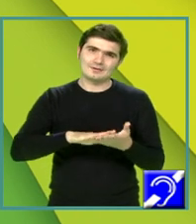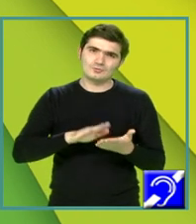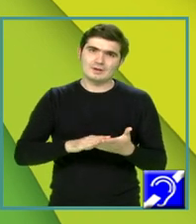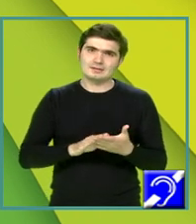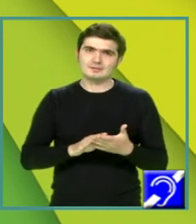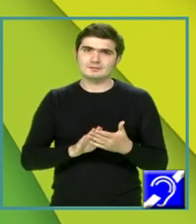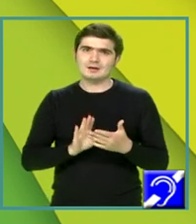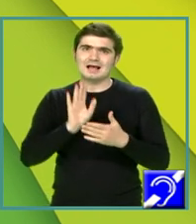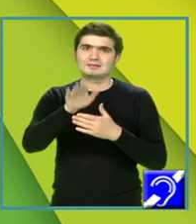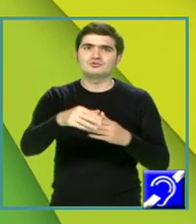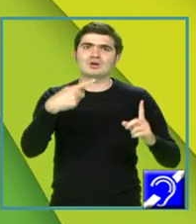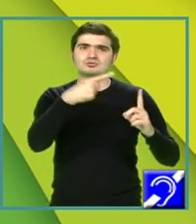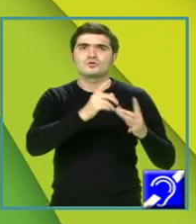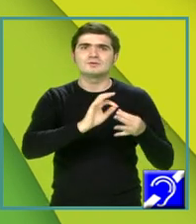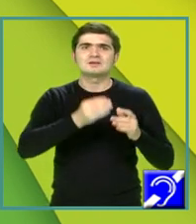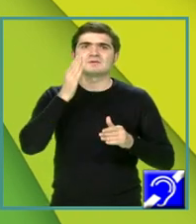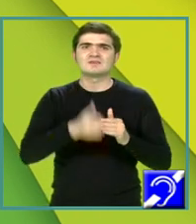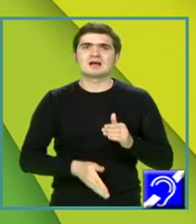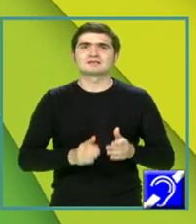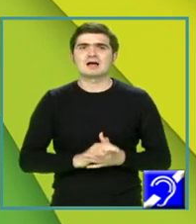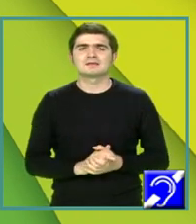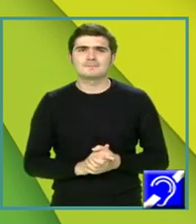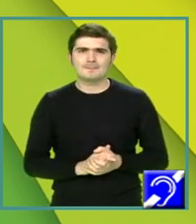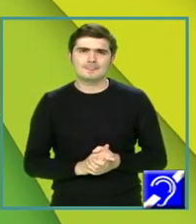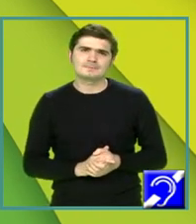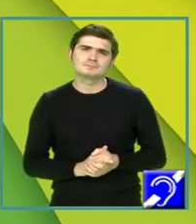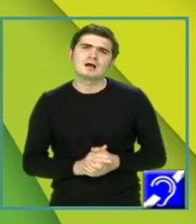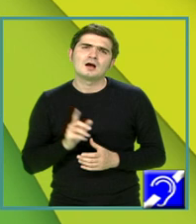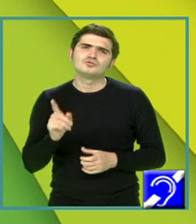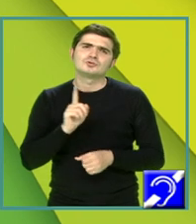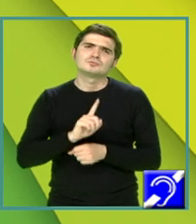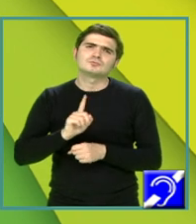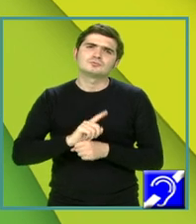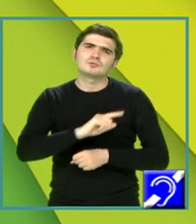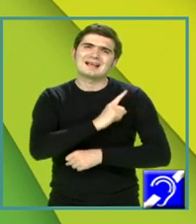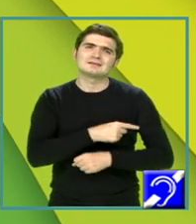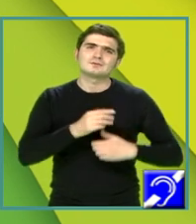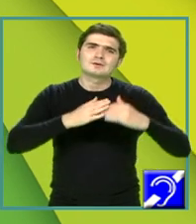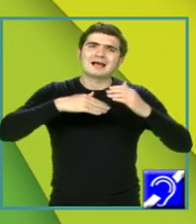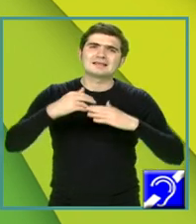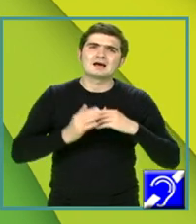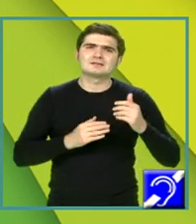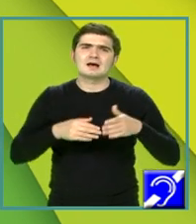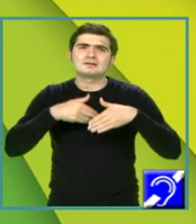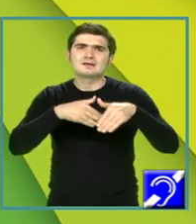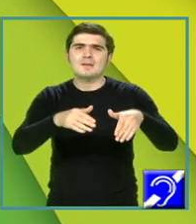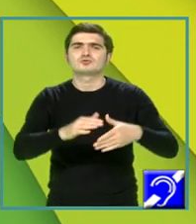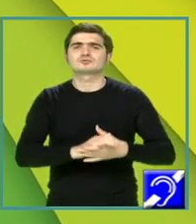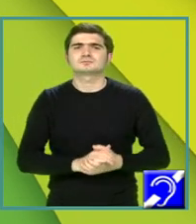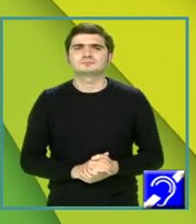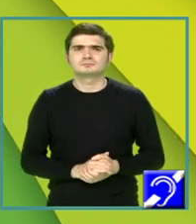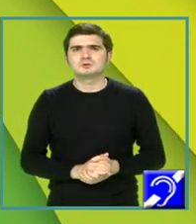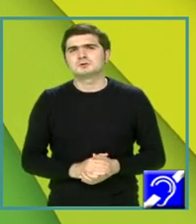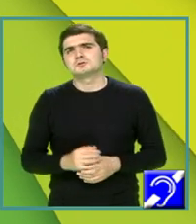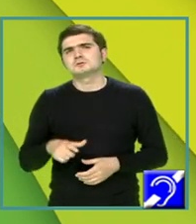atingerea scopului, am zis, înseamnă finalitate, aspect care asigură calitatea de mersului și, mă